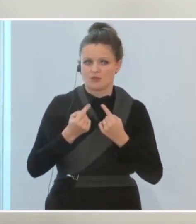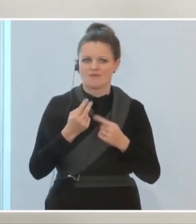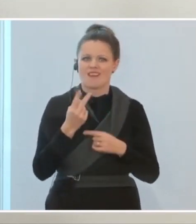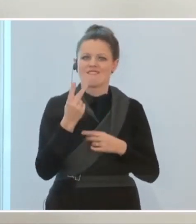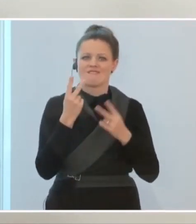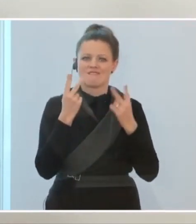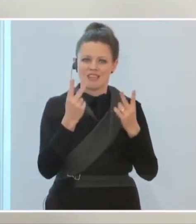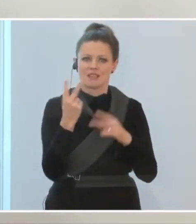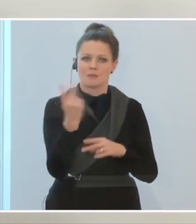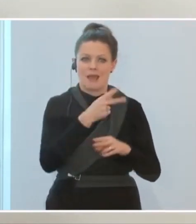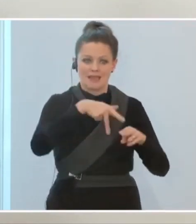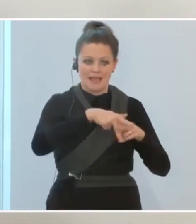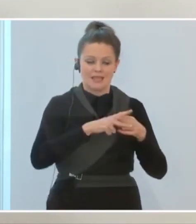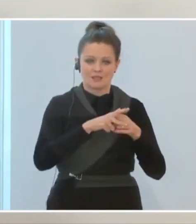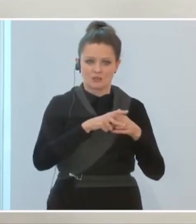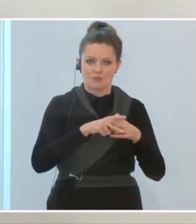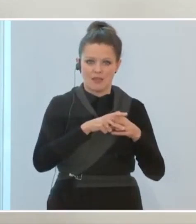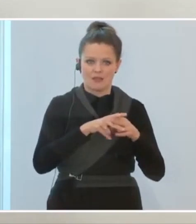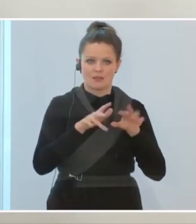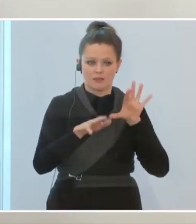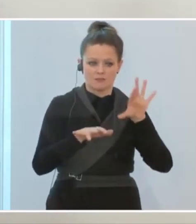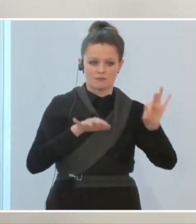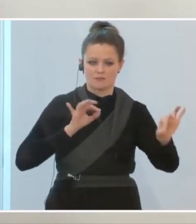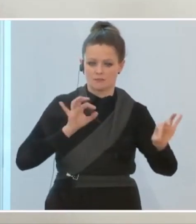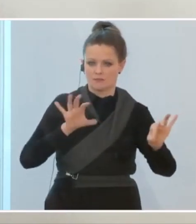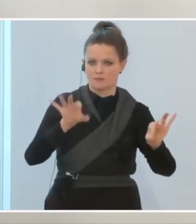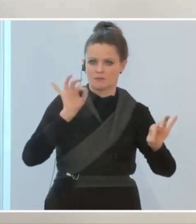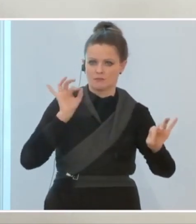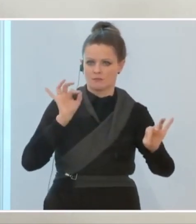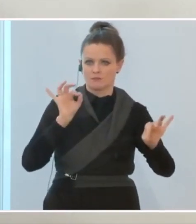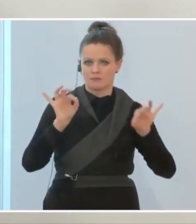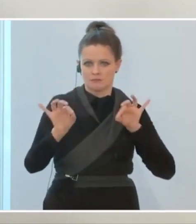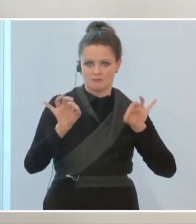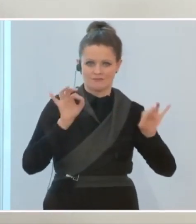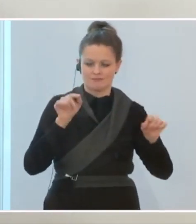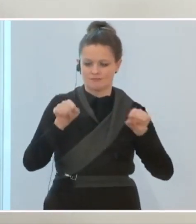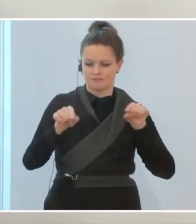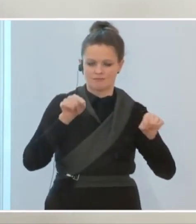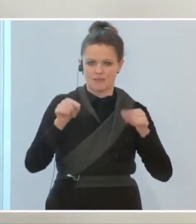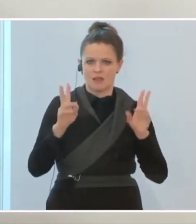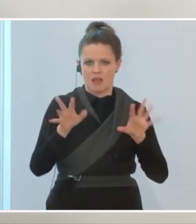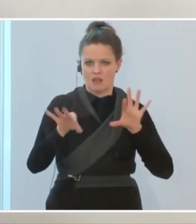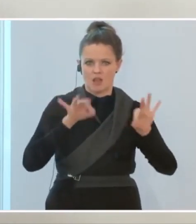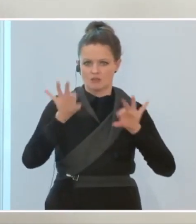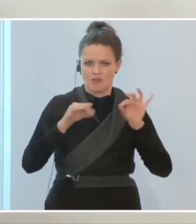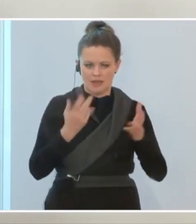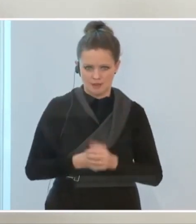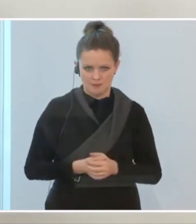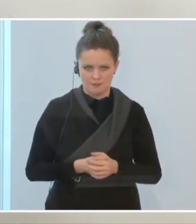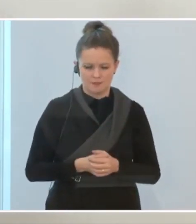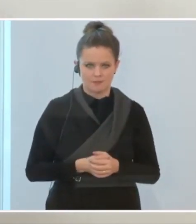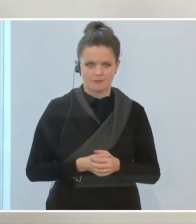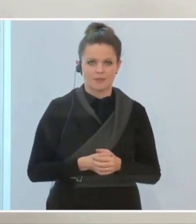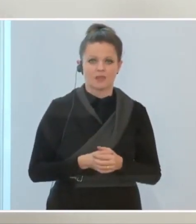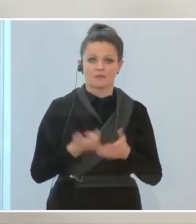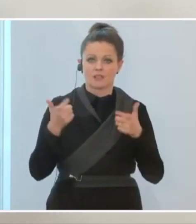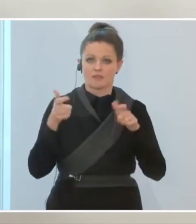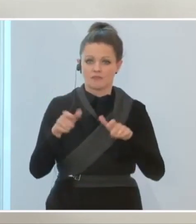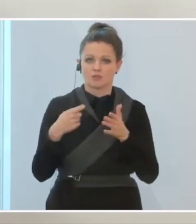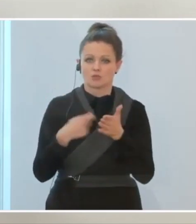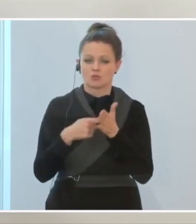Instrumente nicht gleichzeitig ziehen kann. Also entweder Fixkostenzuschuss 2, den es ja jetzt gibt, oder eben den Umsatzersatz.